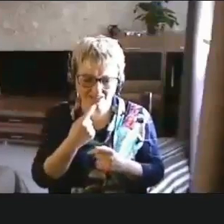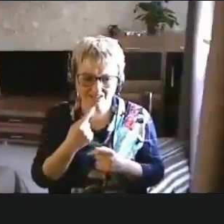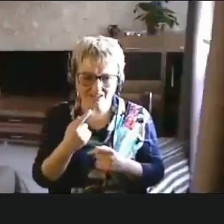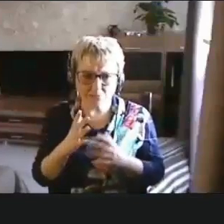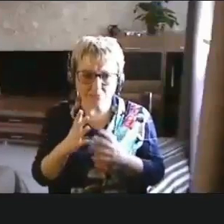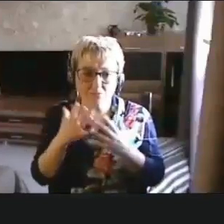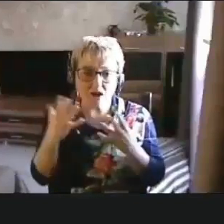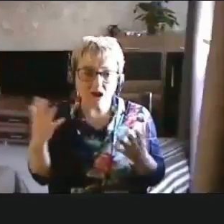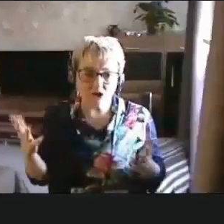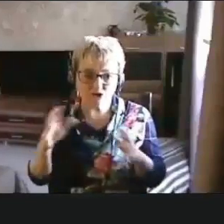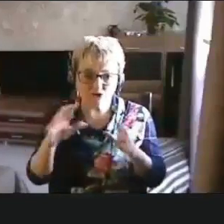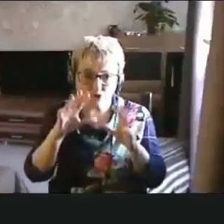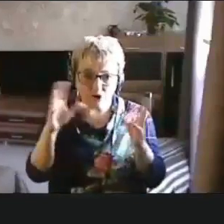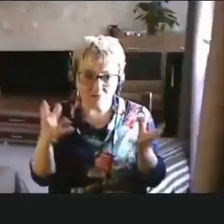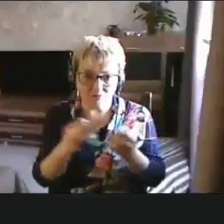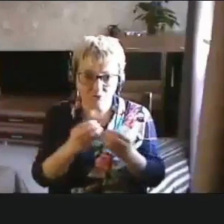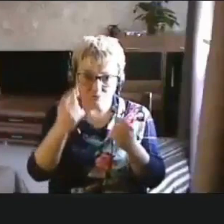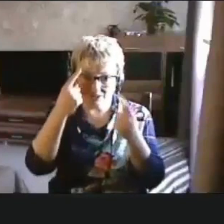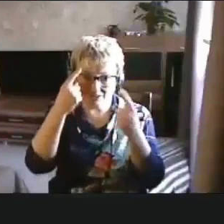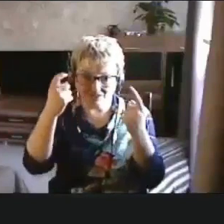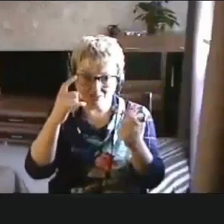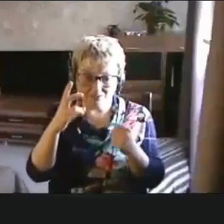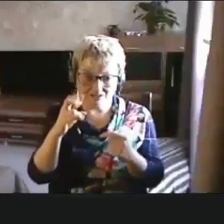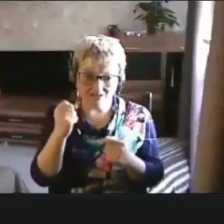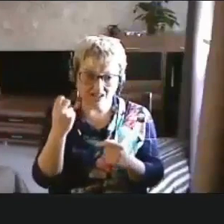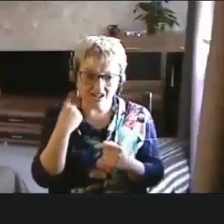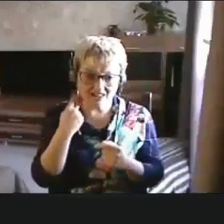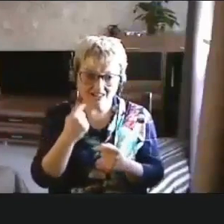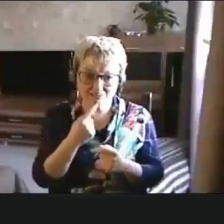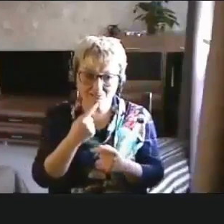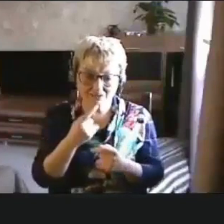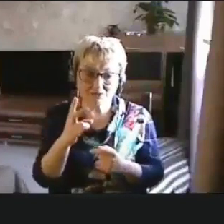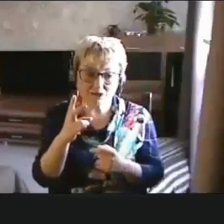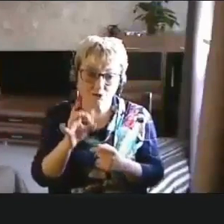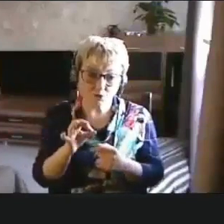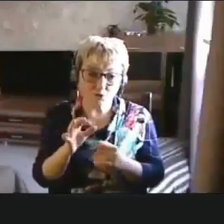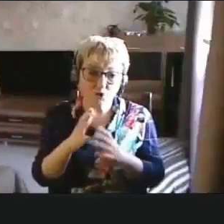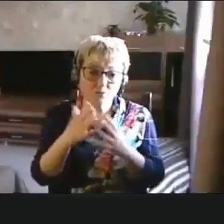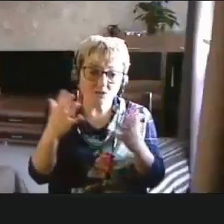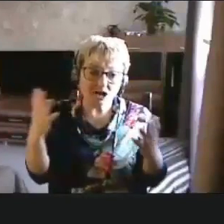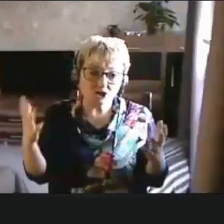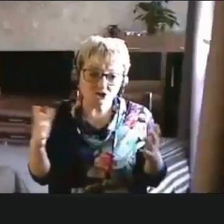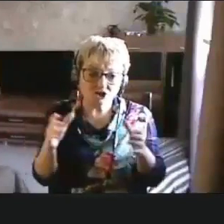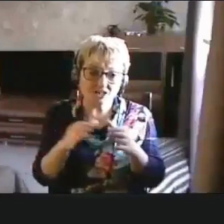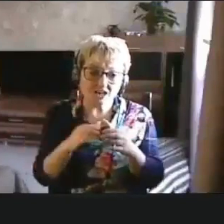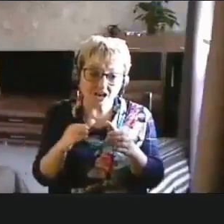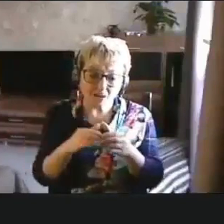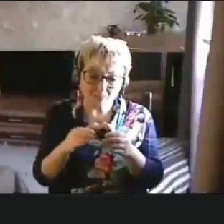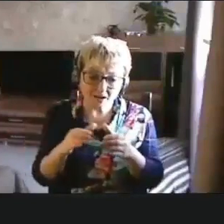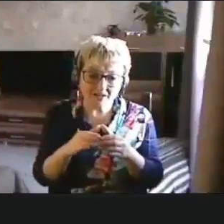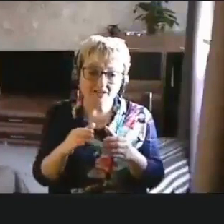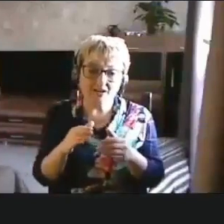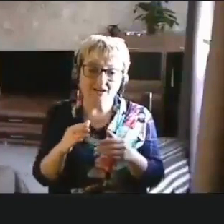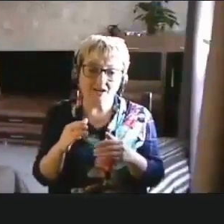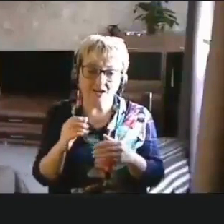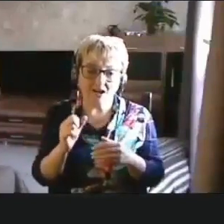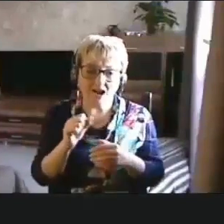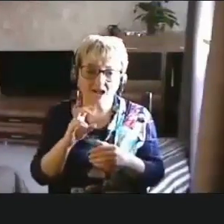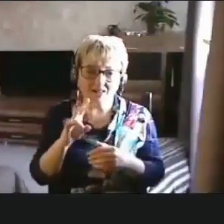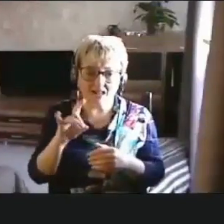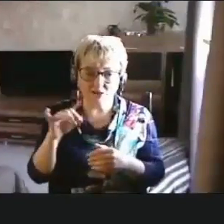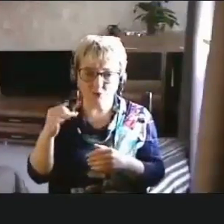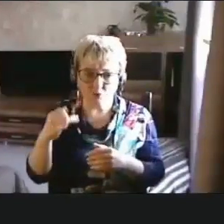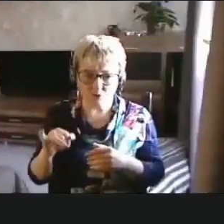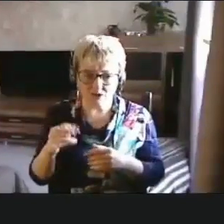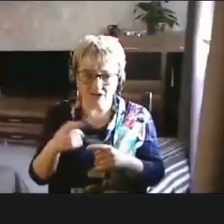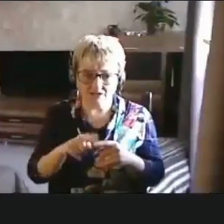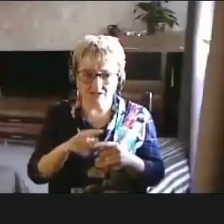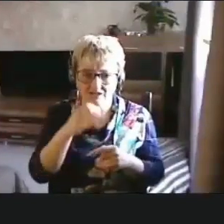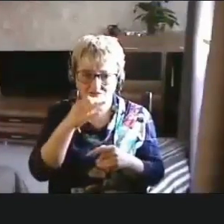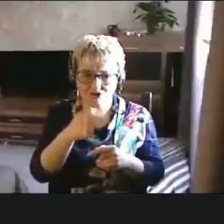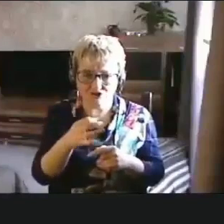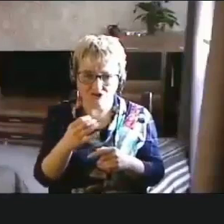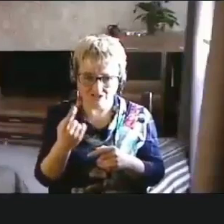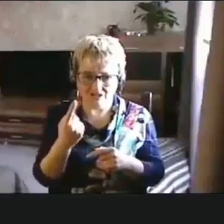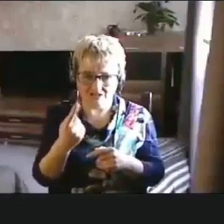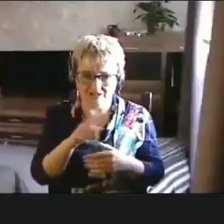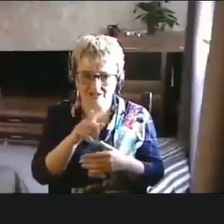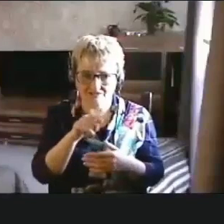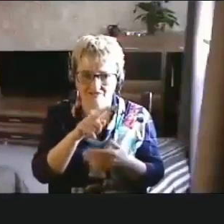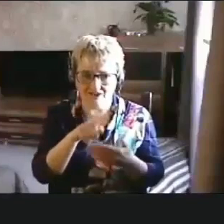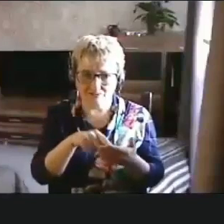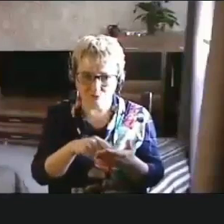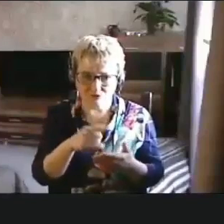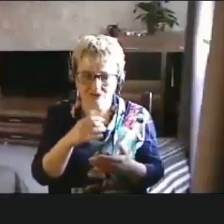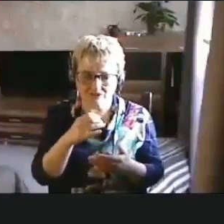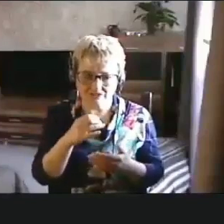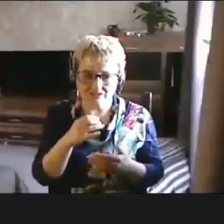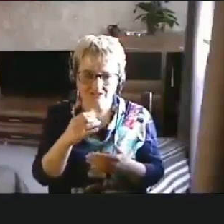Большой объем информации доступен на английском языке. Но большие компании, опять же, Анатолий, отвечая на один из вопросов,